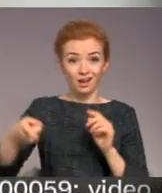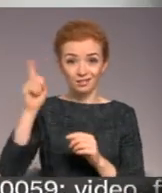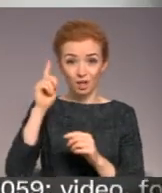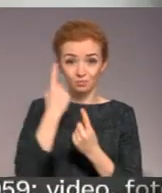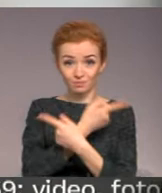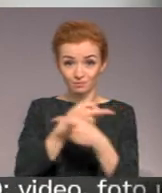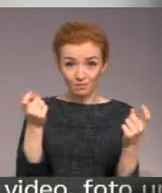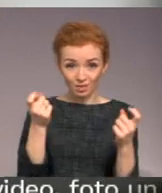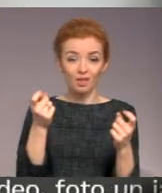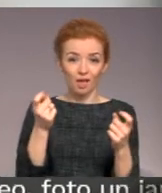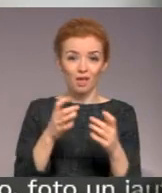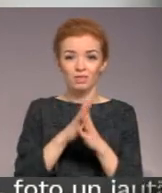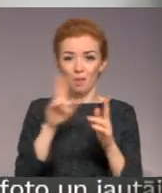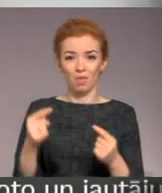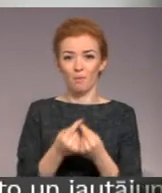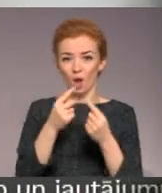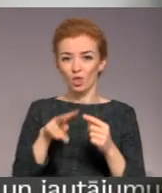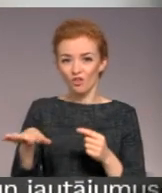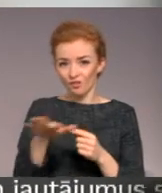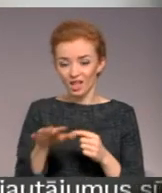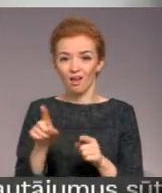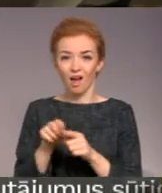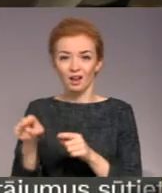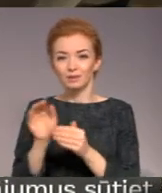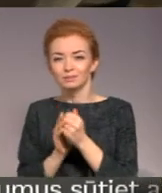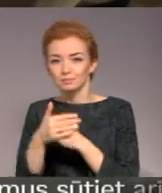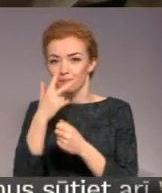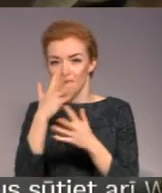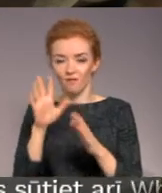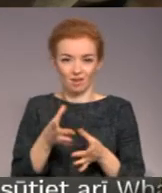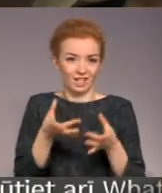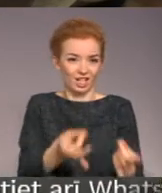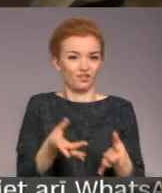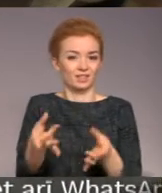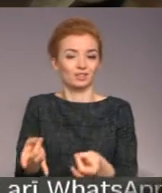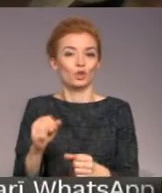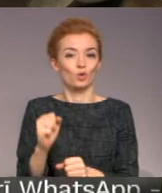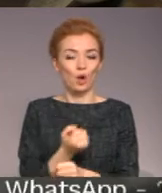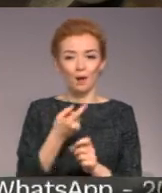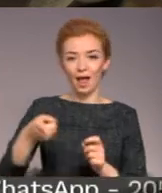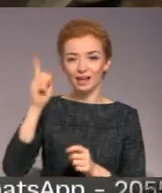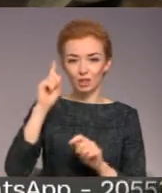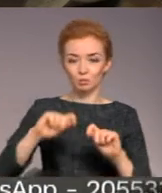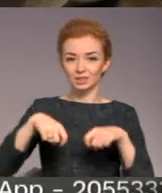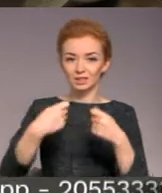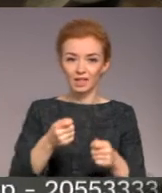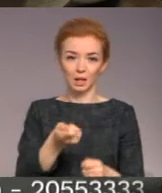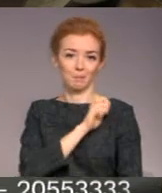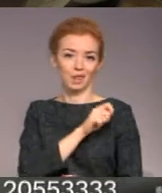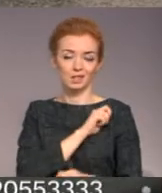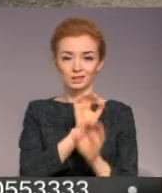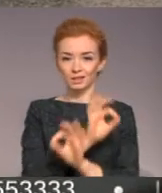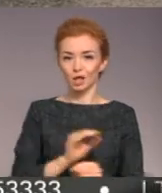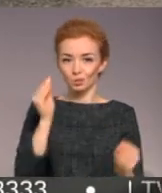sniedz nelegāli, nepiemērotā vidē, kurā viegdu var inficēties, norāda nosarē strādājošie. Tomēr aizlīgums sniegt, pirds un skaistumu